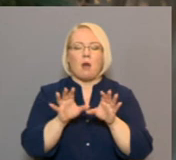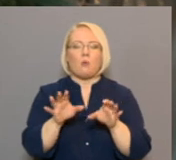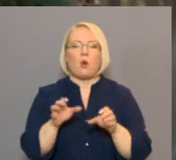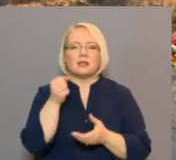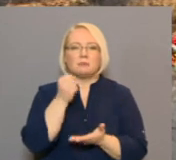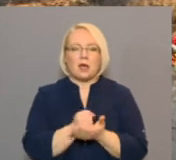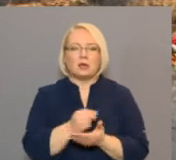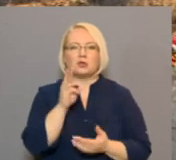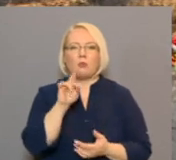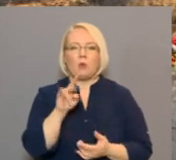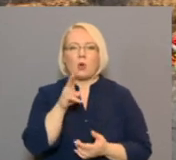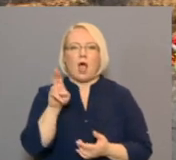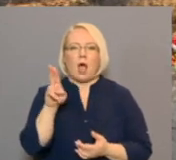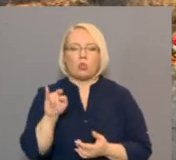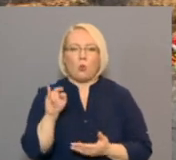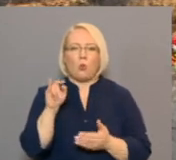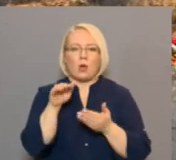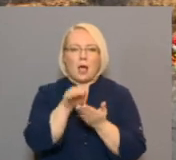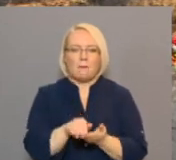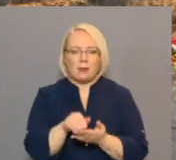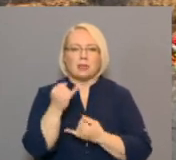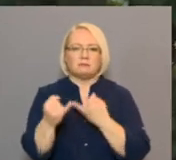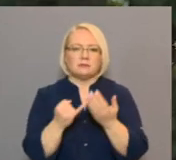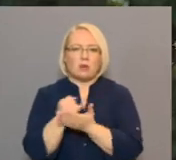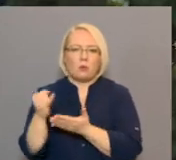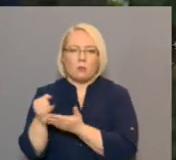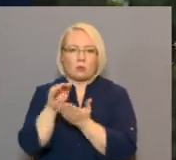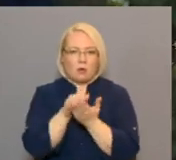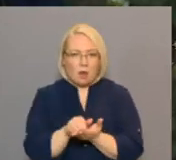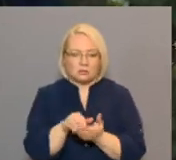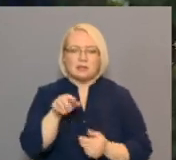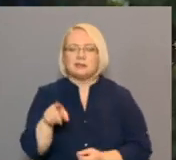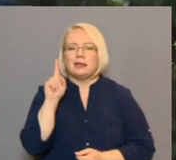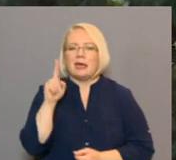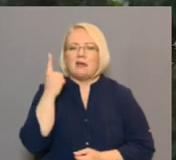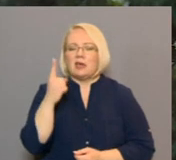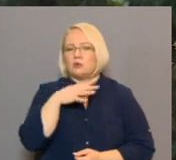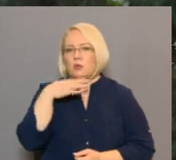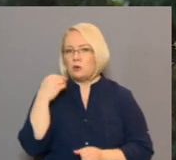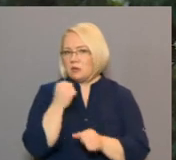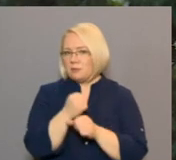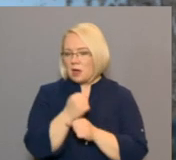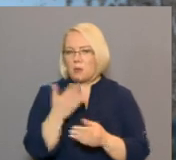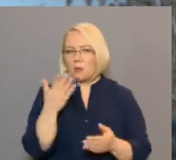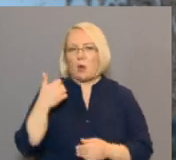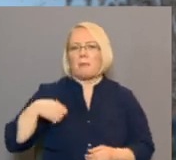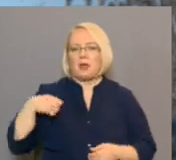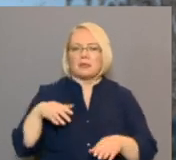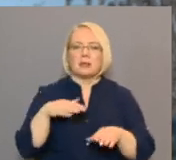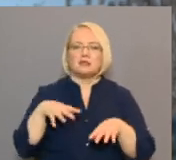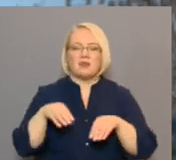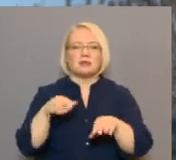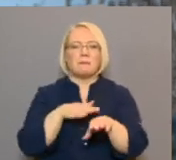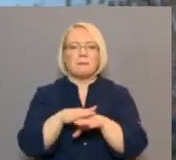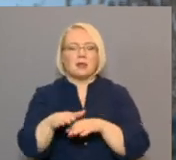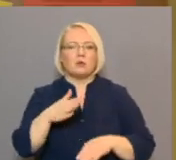kānu kapiem, lai tur sakoptu pamestās kapu kopiņas. Tas ir tikai viens no daudzajiem darbiņiem, ko meitenes veids pildot savus